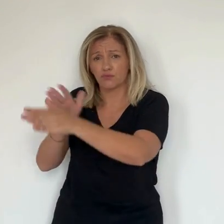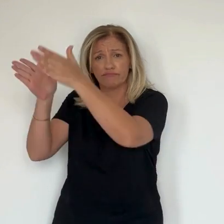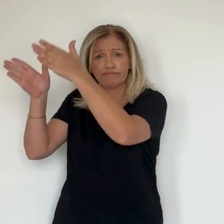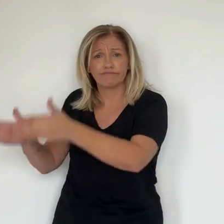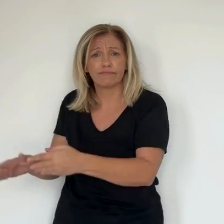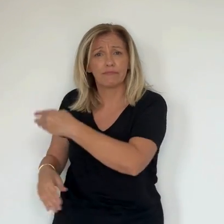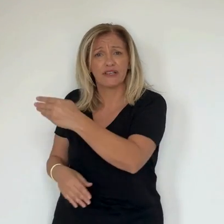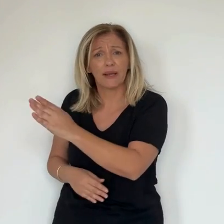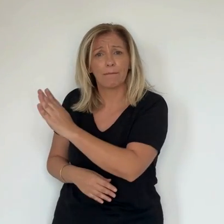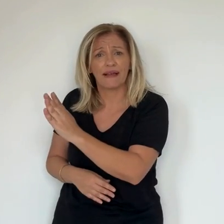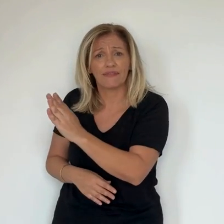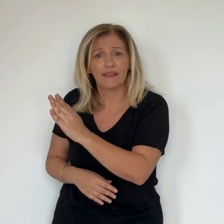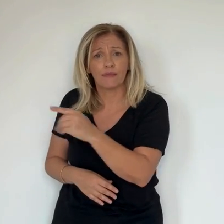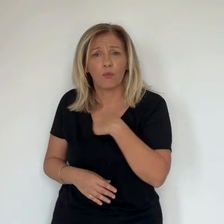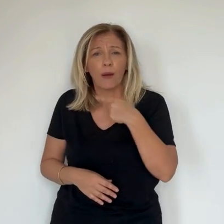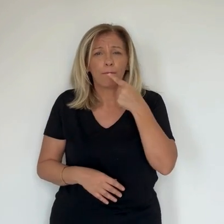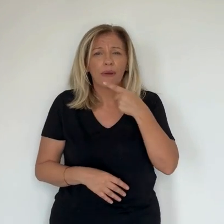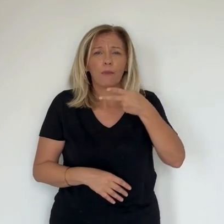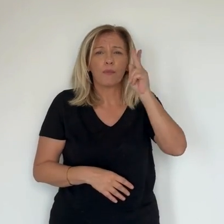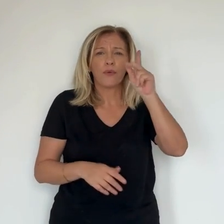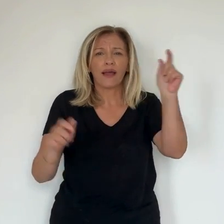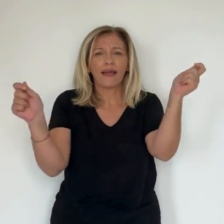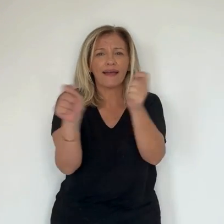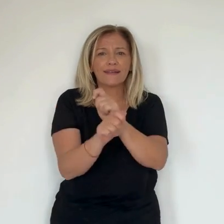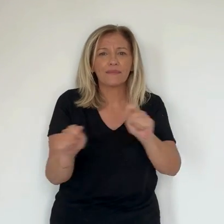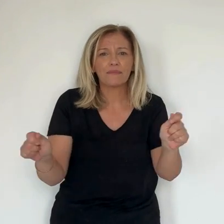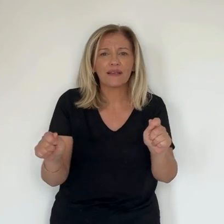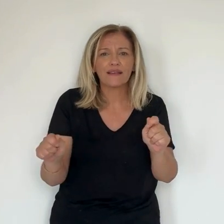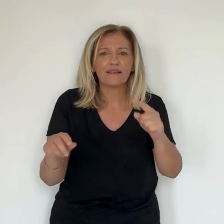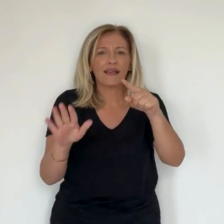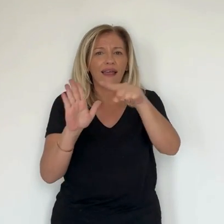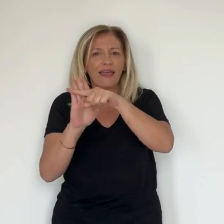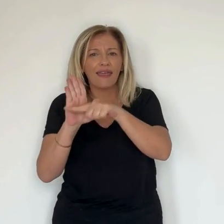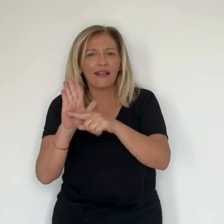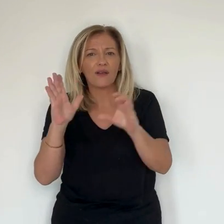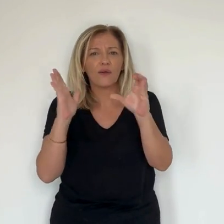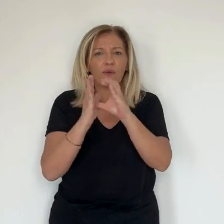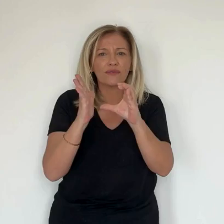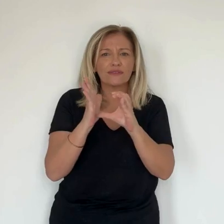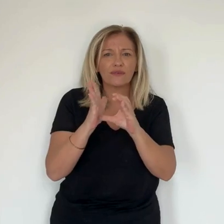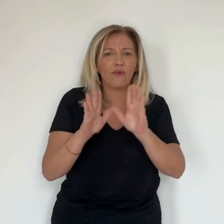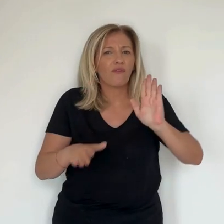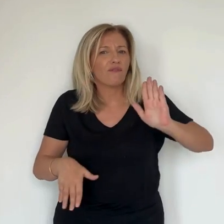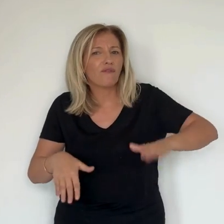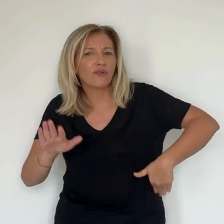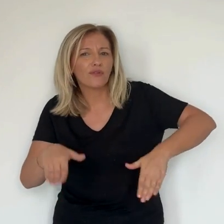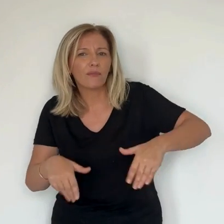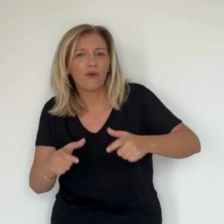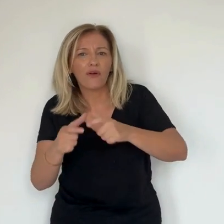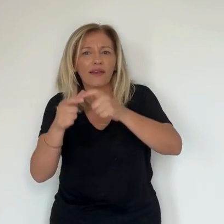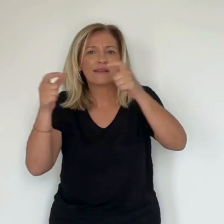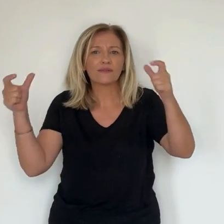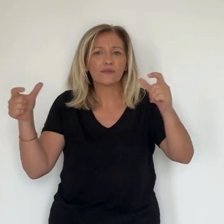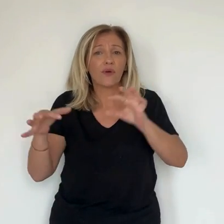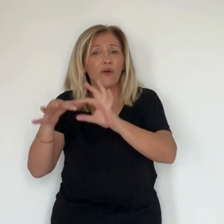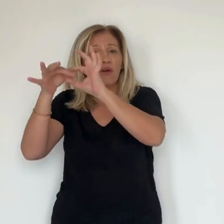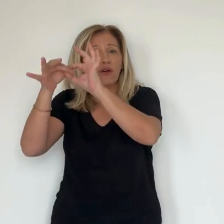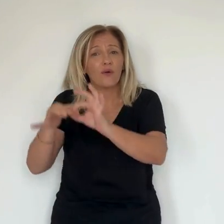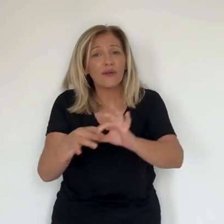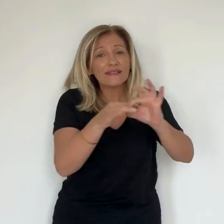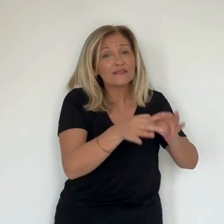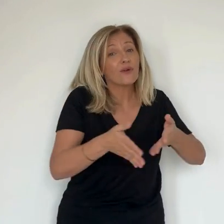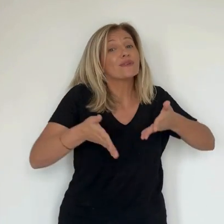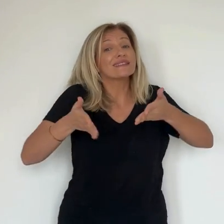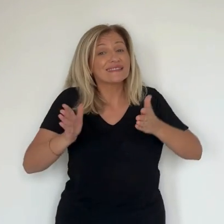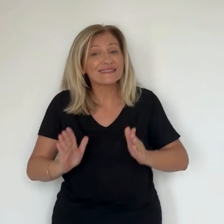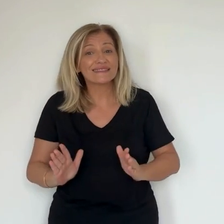la question du respect de la lettre de la Constitution de la Vème République et je pose la question de la rationalité et